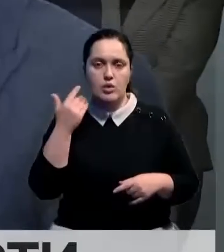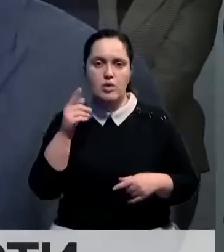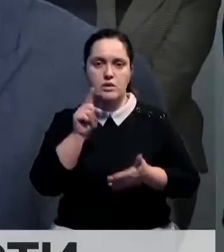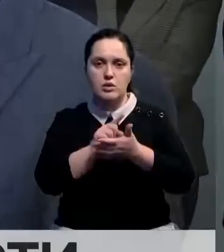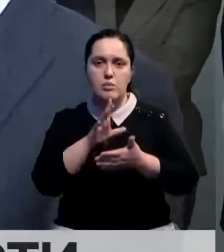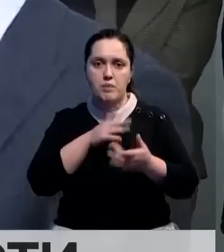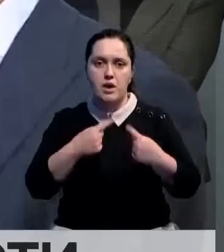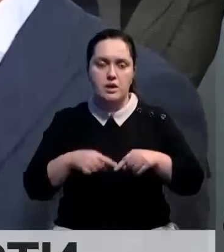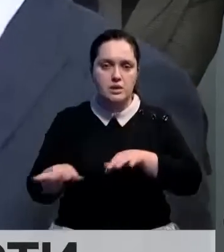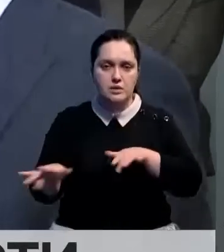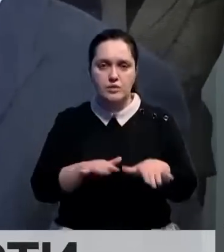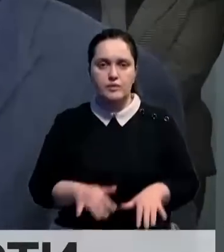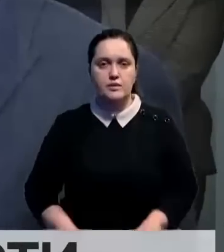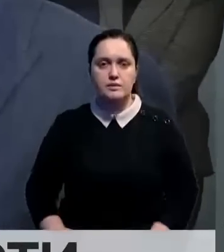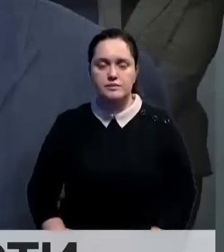организовано.